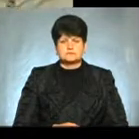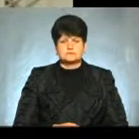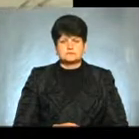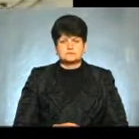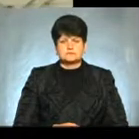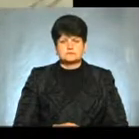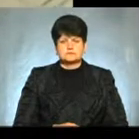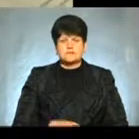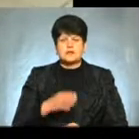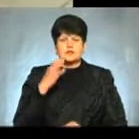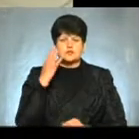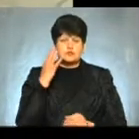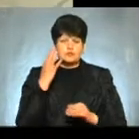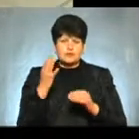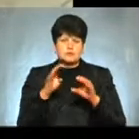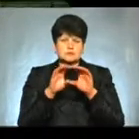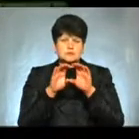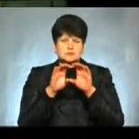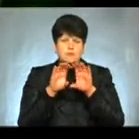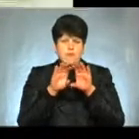Четвертий ласкер, Чорнобильський атом